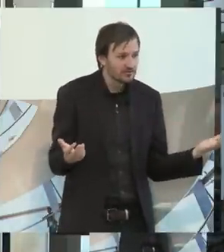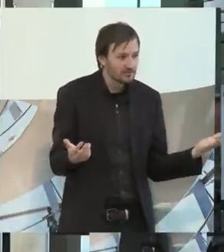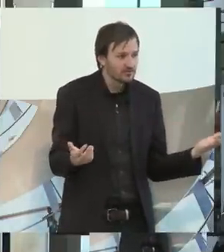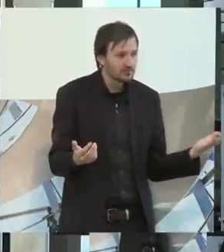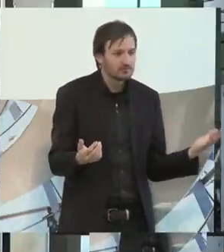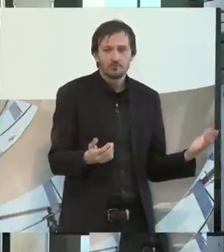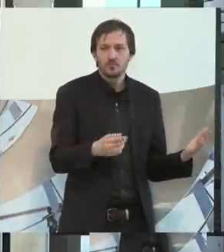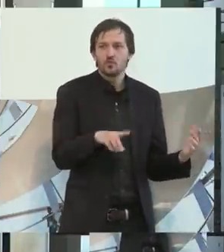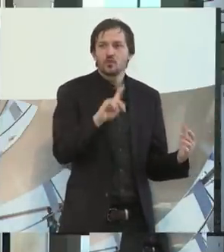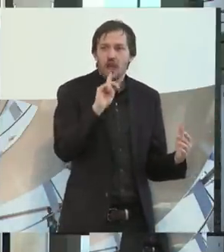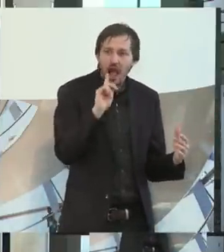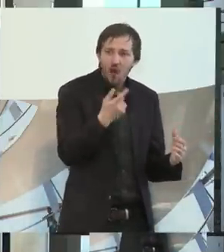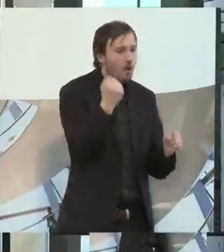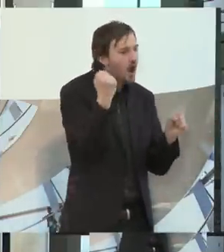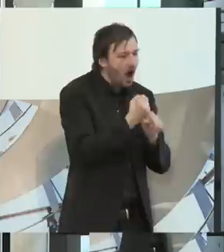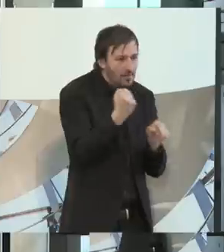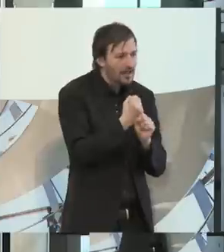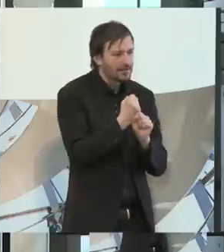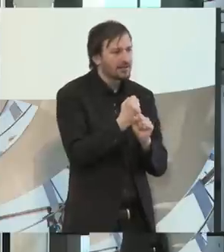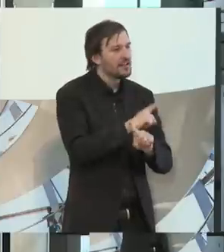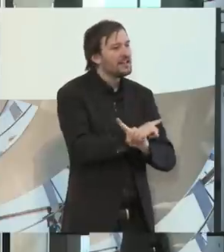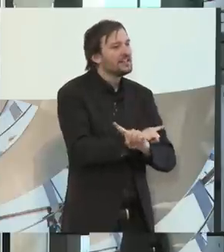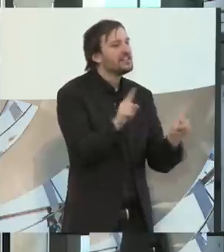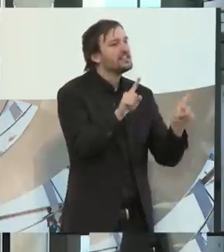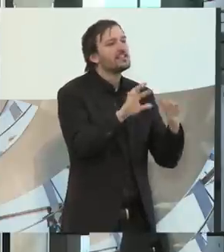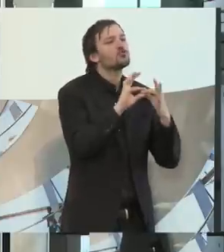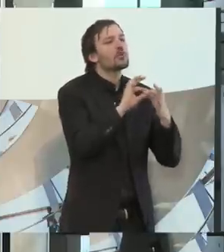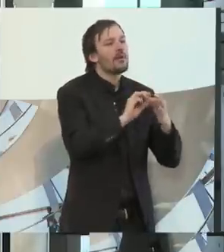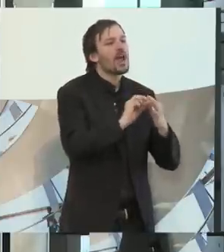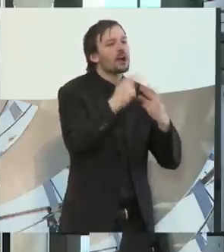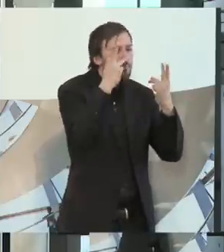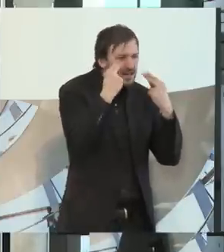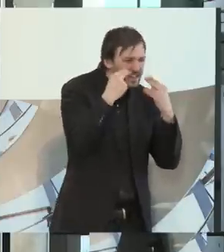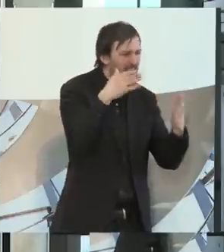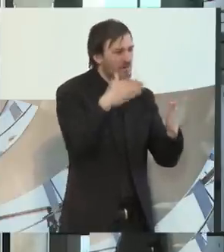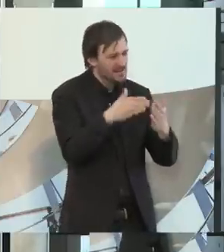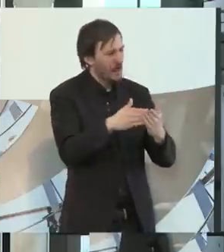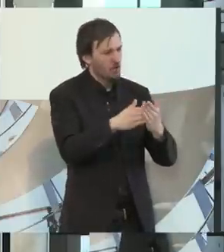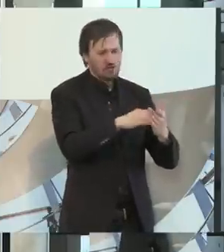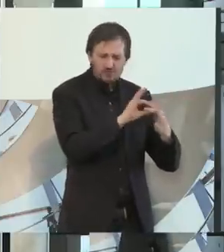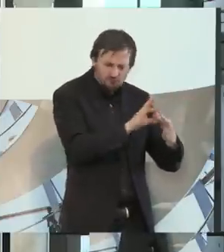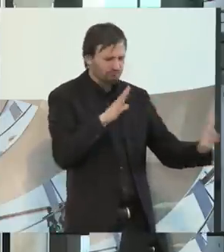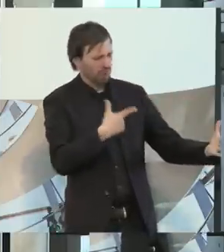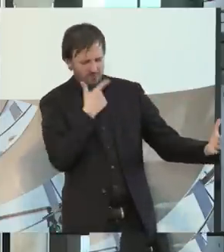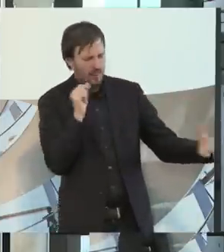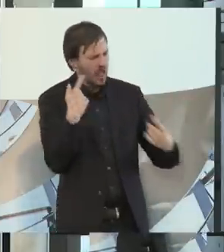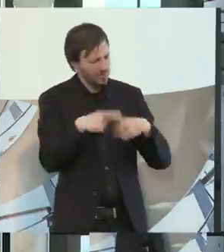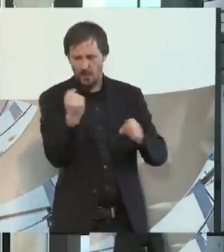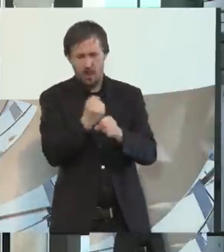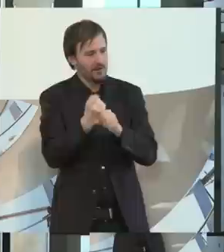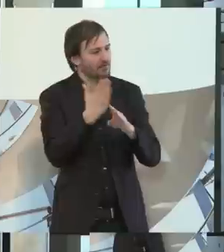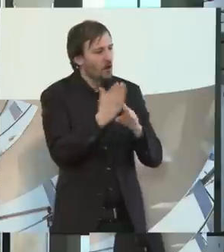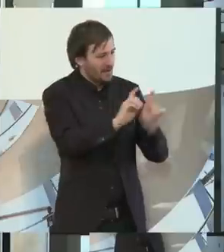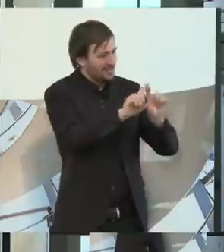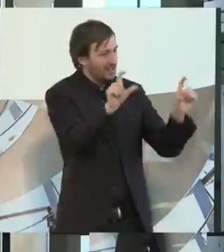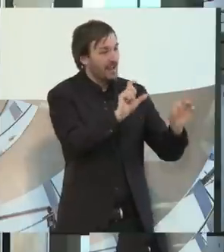möglichst auch eine Beschäftigung, die nichts mit dem Handicap zu tun hat, weil Inklusion, und ich denke, da sind wir uns alle